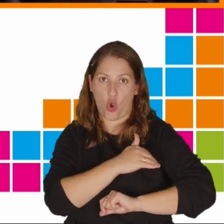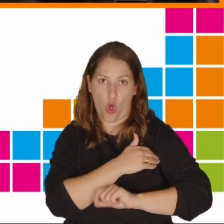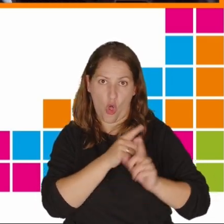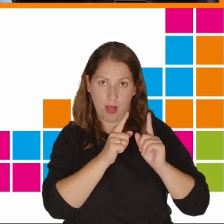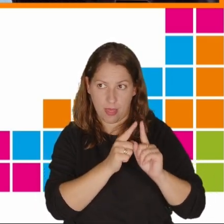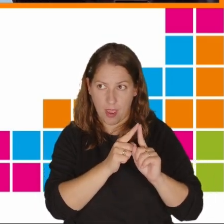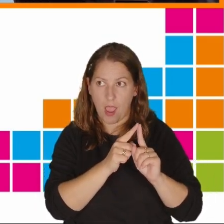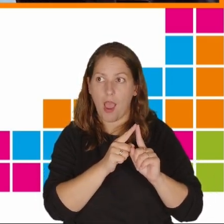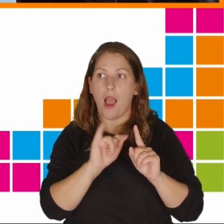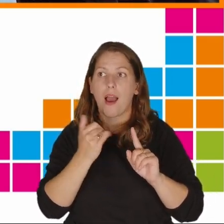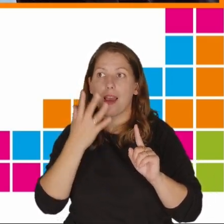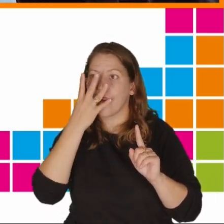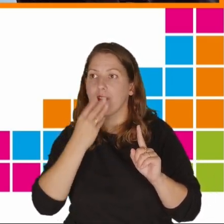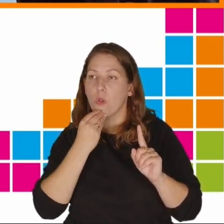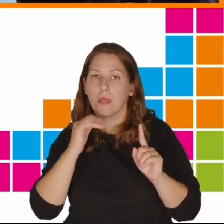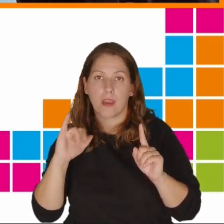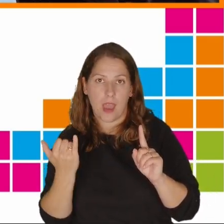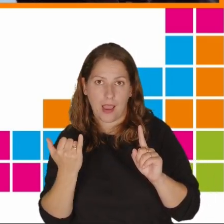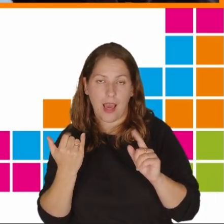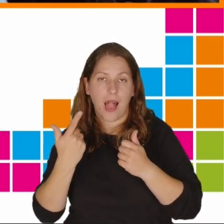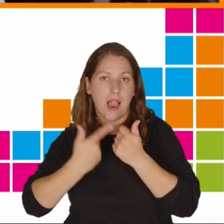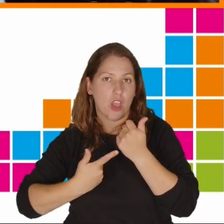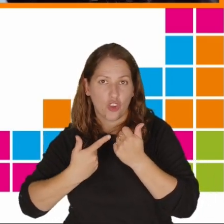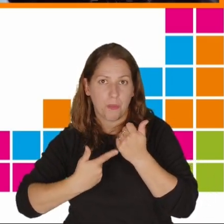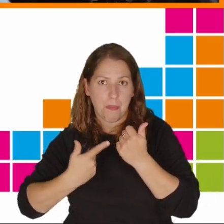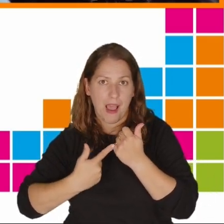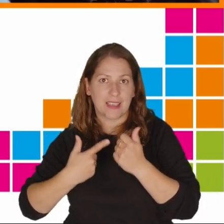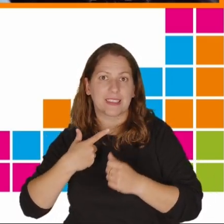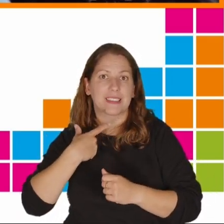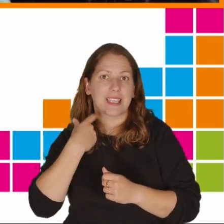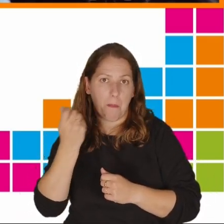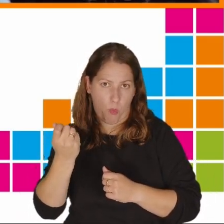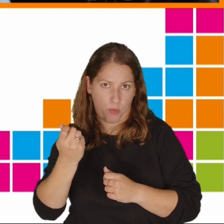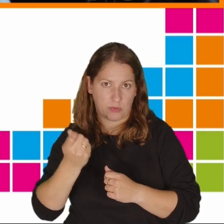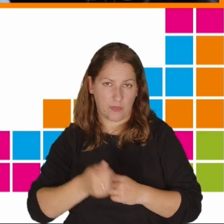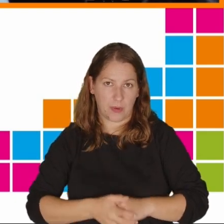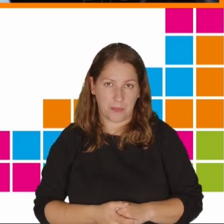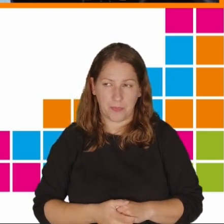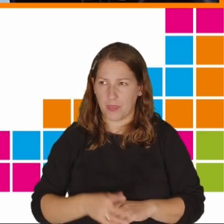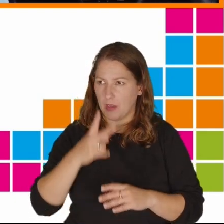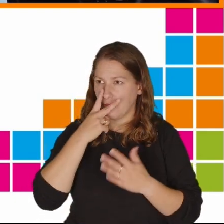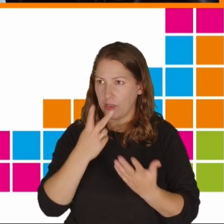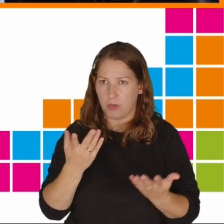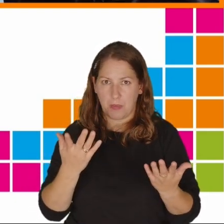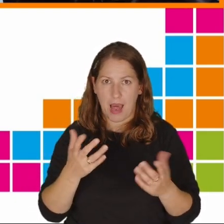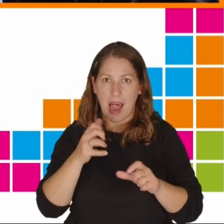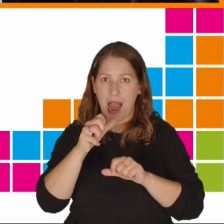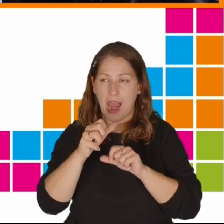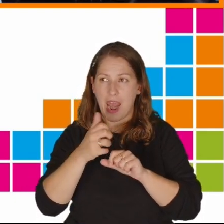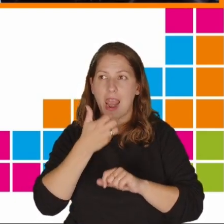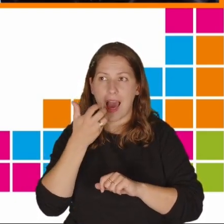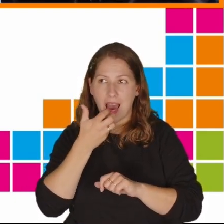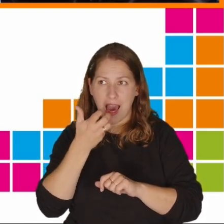a jak wygląda liczba samobójstw. Widzimy tutaj, że latem